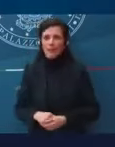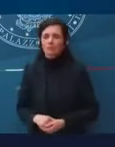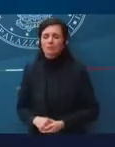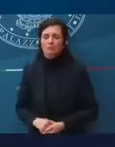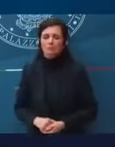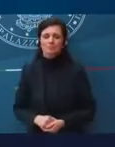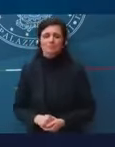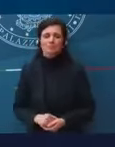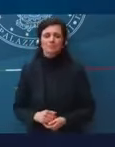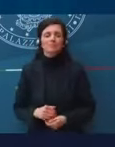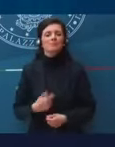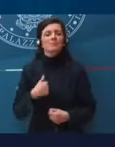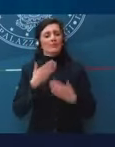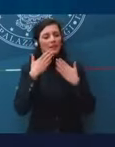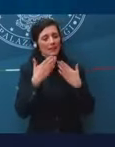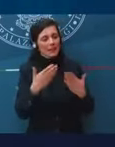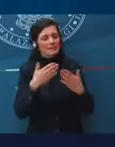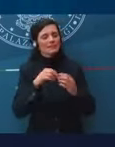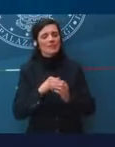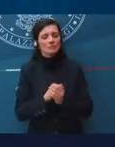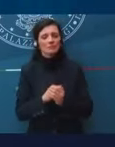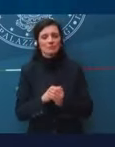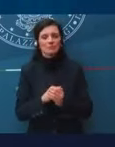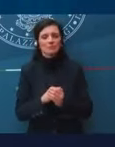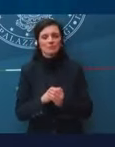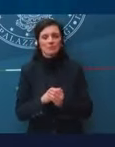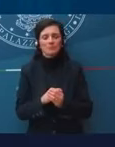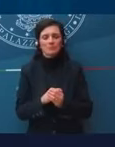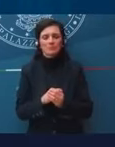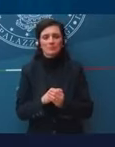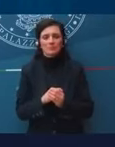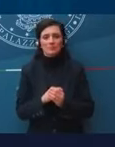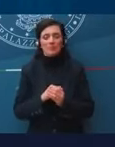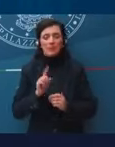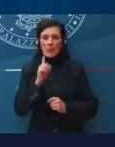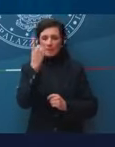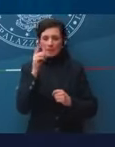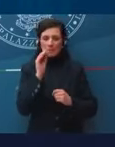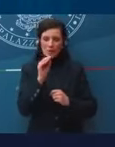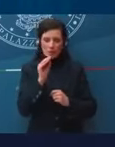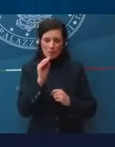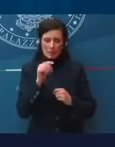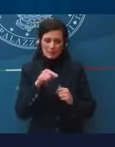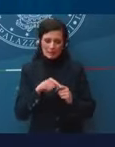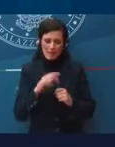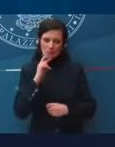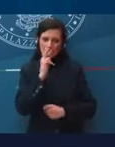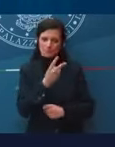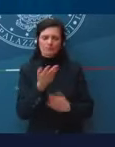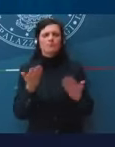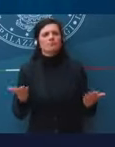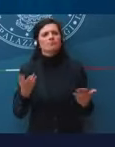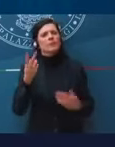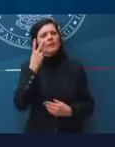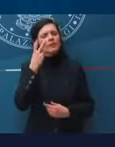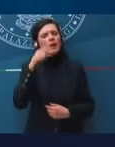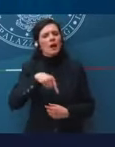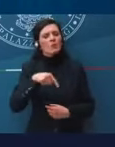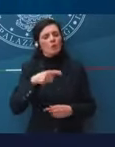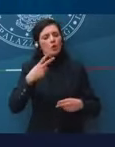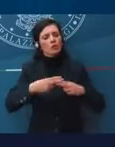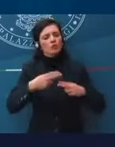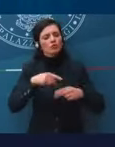grazie, grazie. Allora la prima domanda, dunque vediamo un po' che è necessario in quest'anno. In quest'anno è